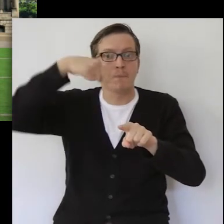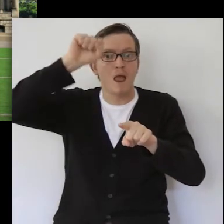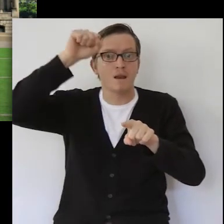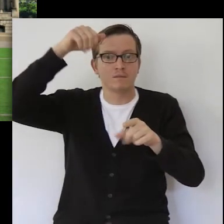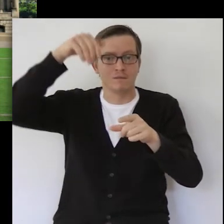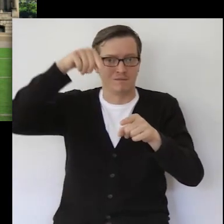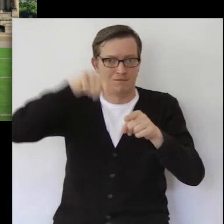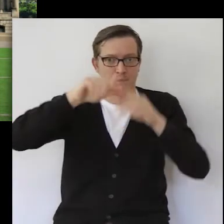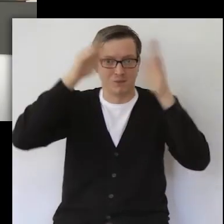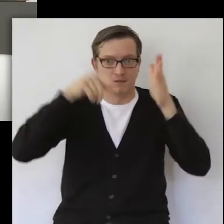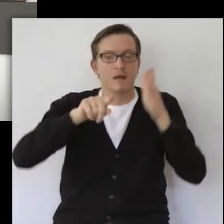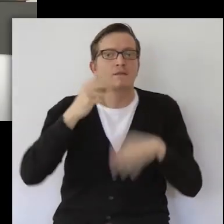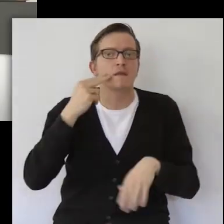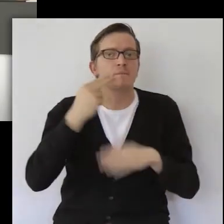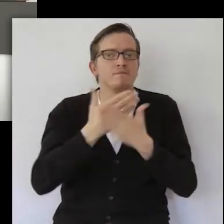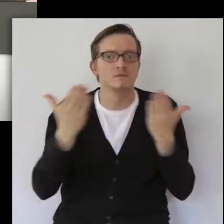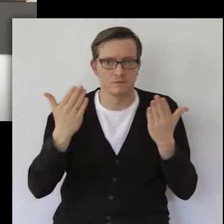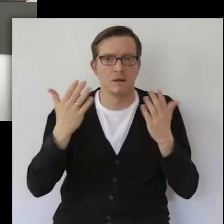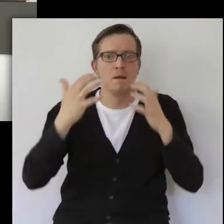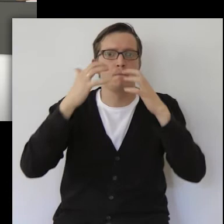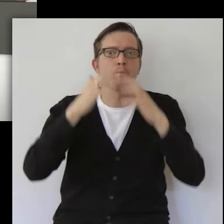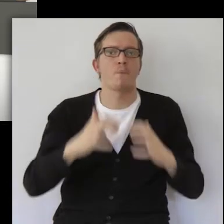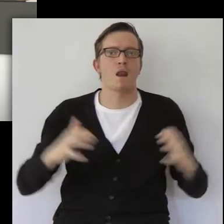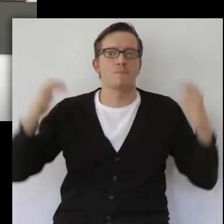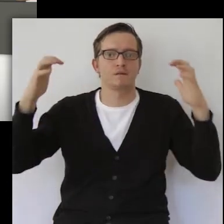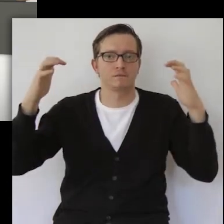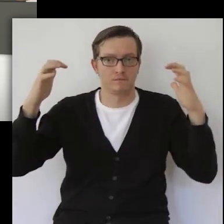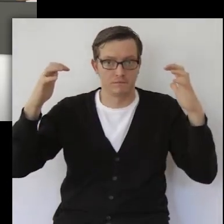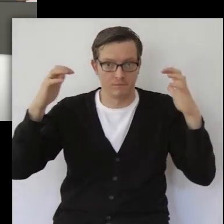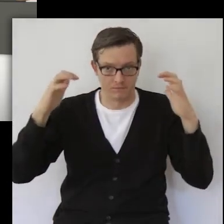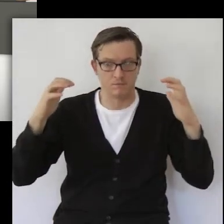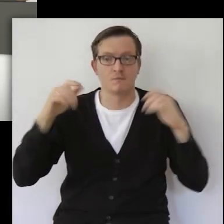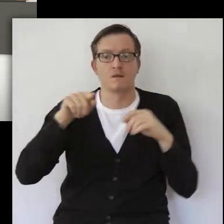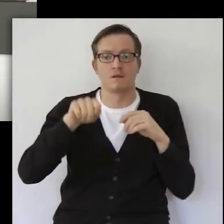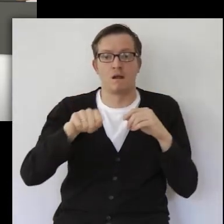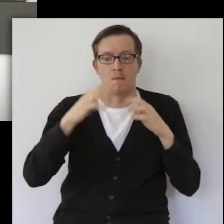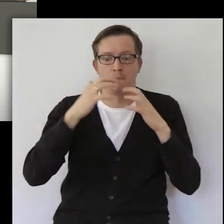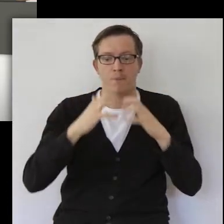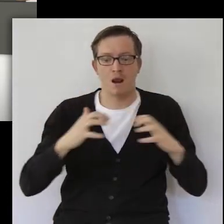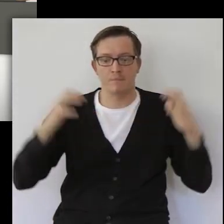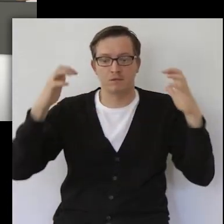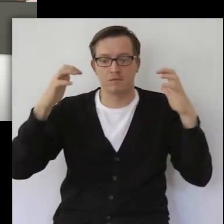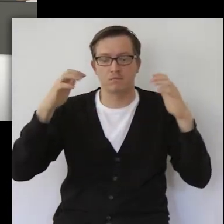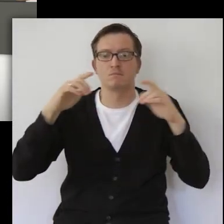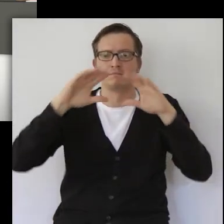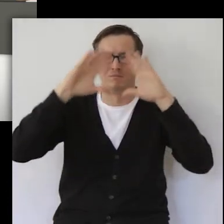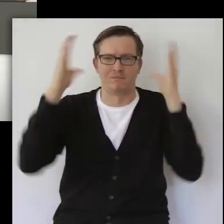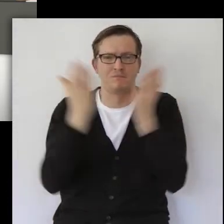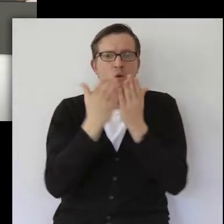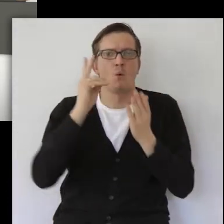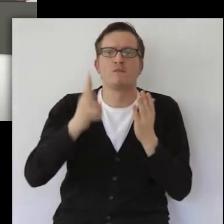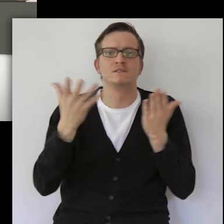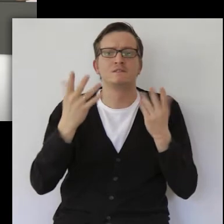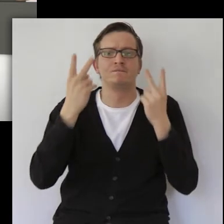Die Abgeordneten im Bundestag treffen wichtige politische Entscheidungen. Zum Beispiel